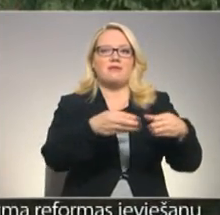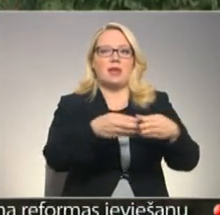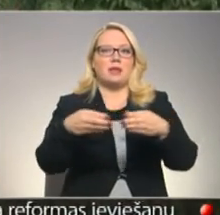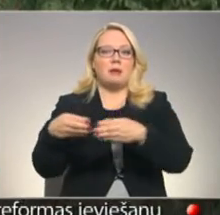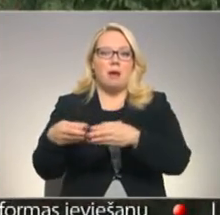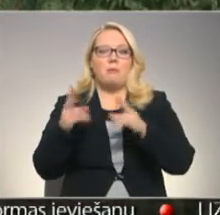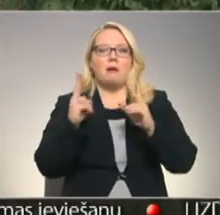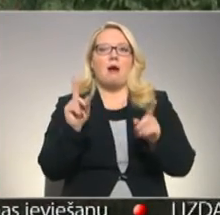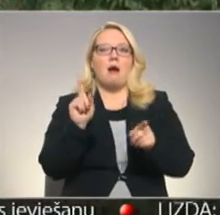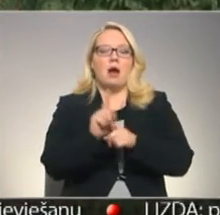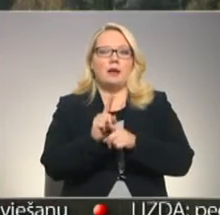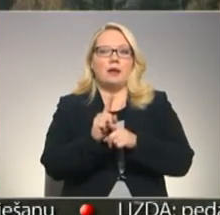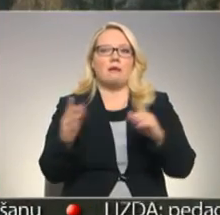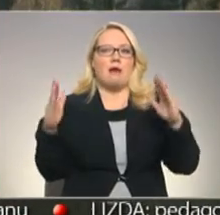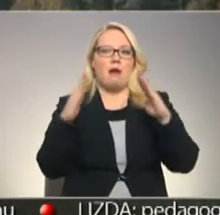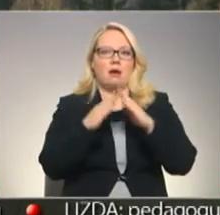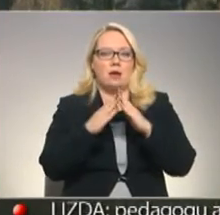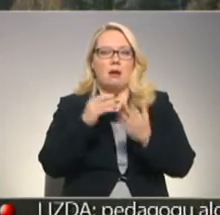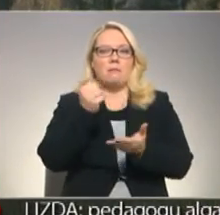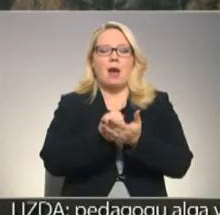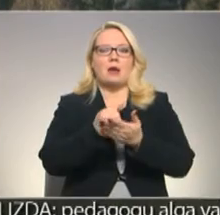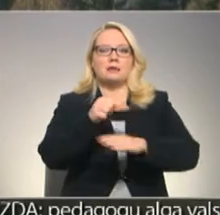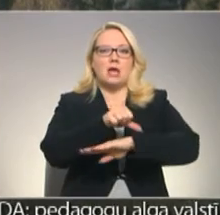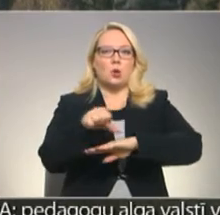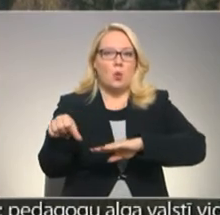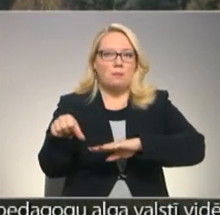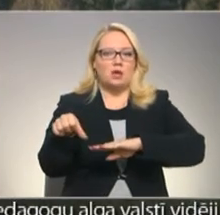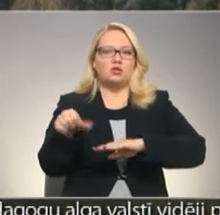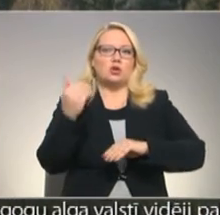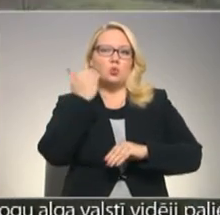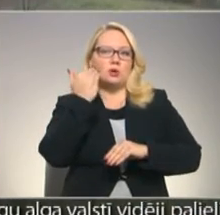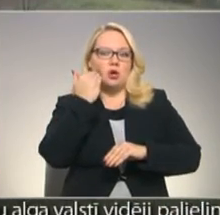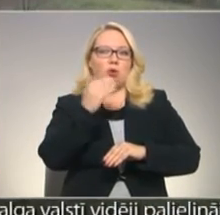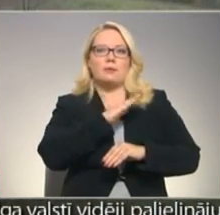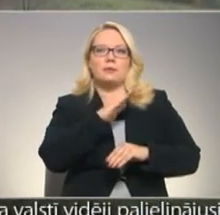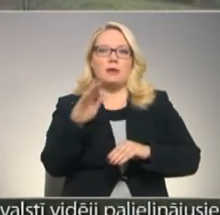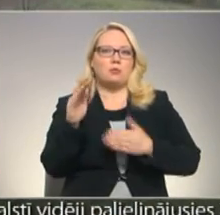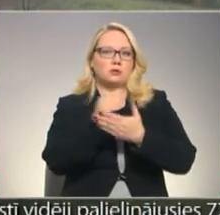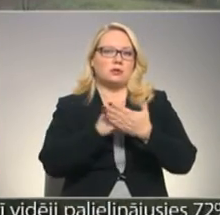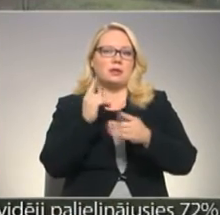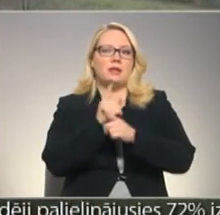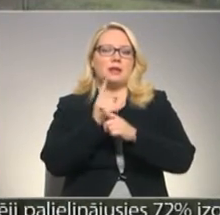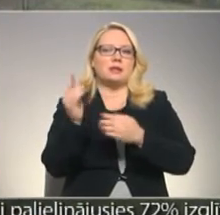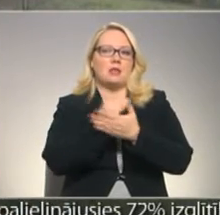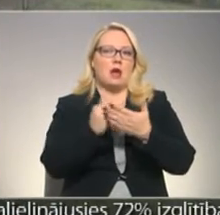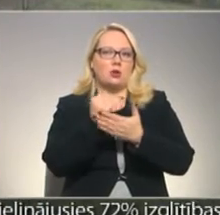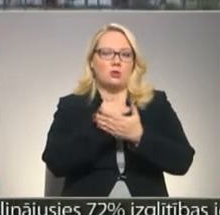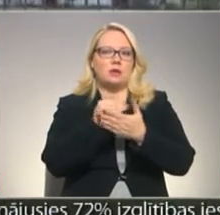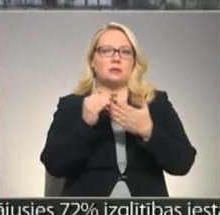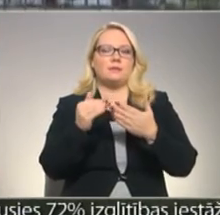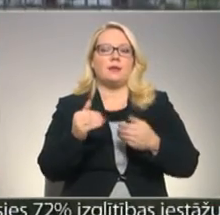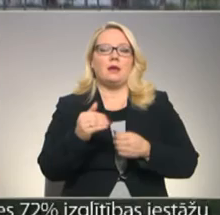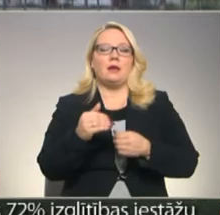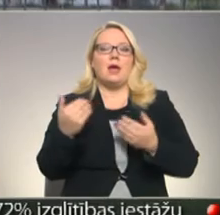kā arī ēkām. Pagasta robežās nosaukums nedrīkst atkārtoties divi vienā, te nevar būt.